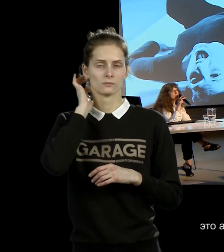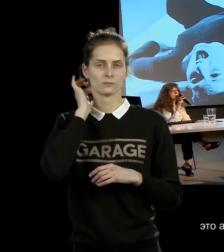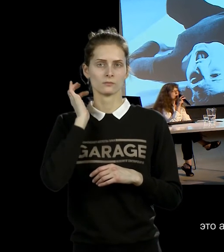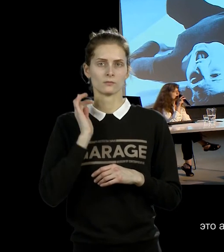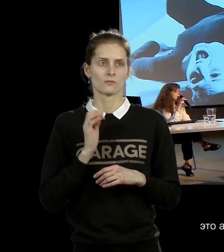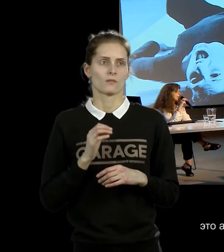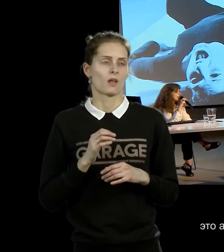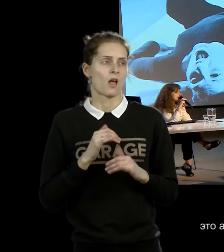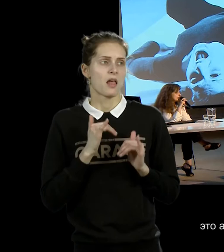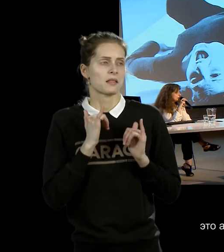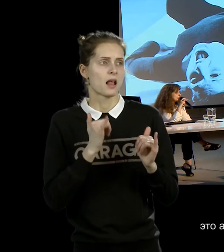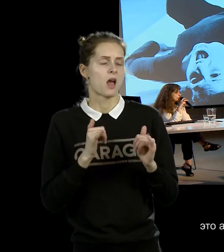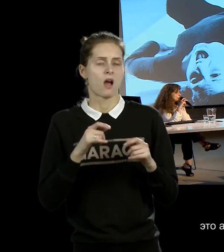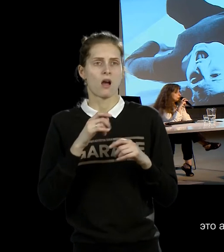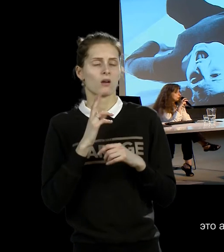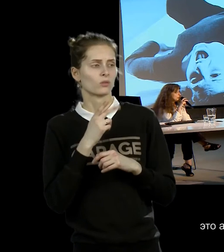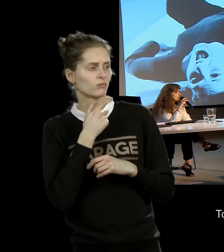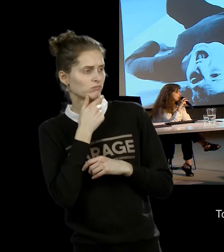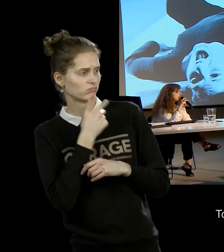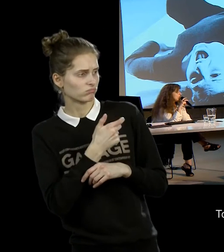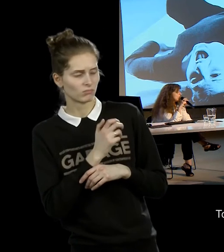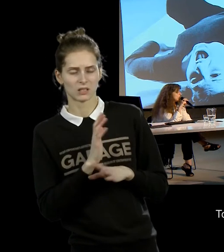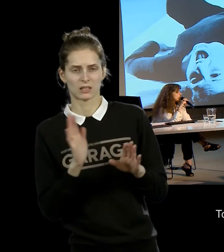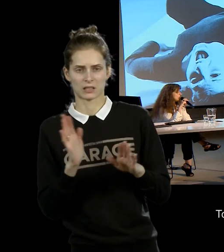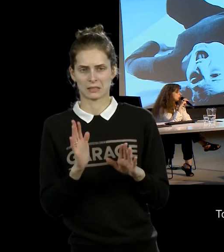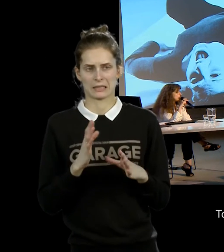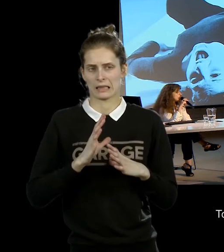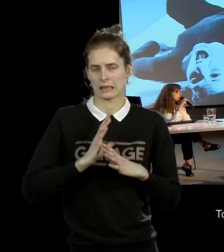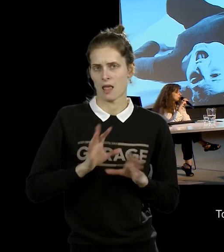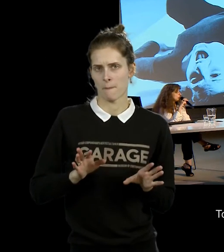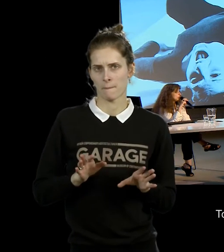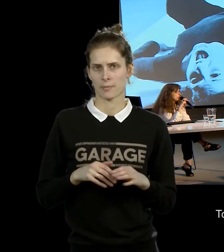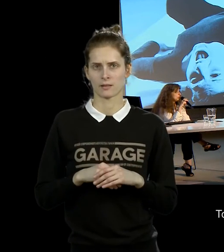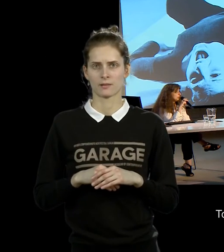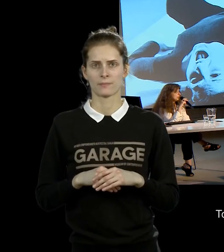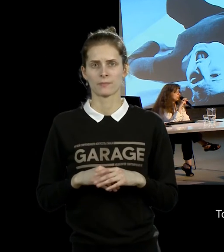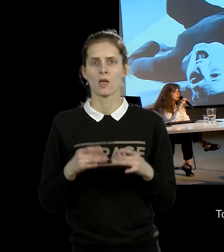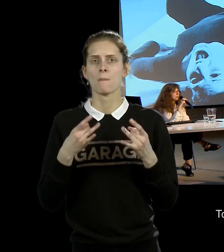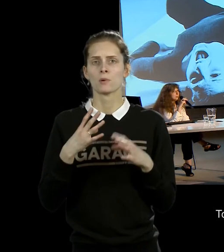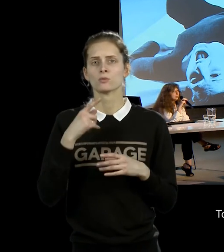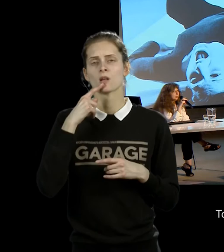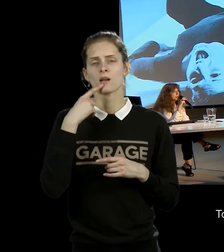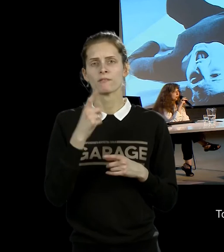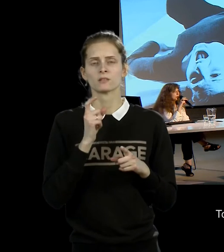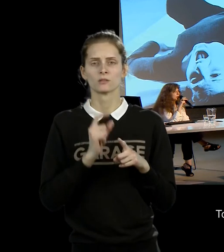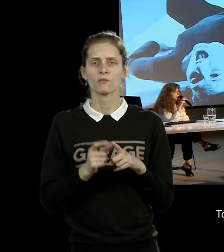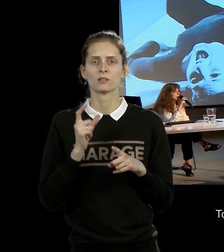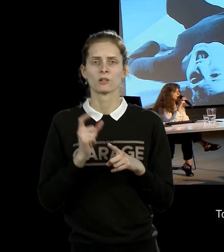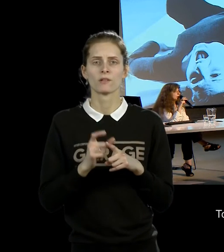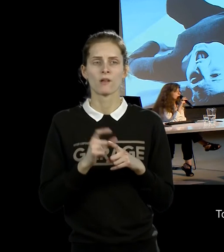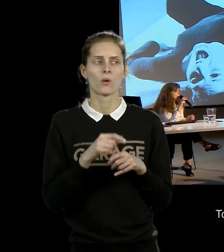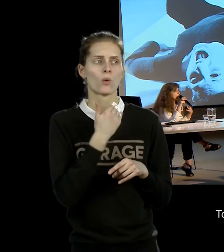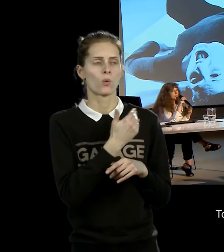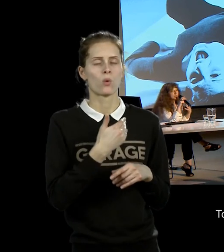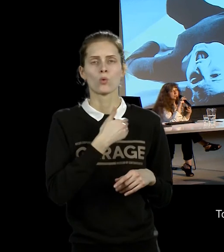делалась не на публике, если я ничего не путаю, извините. когда она просто говорила все слова на югославском